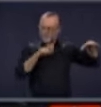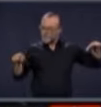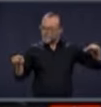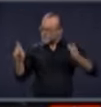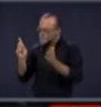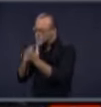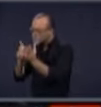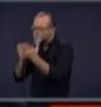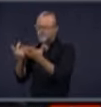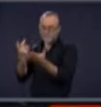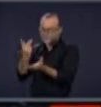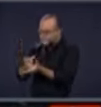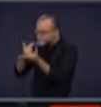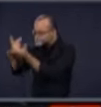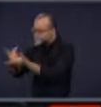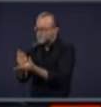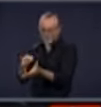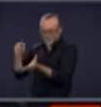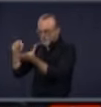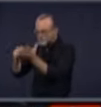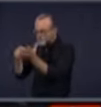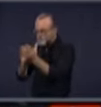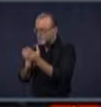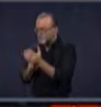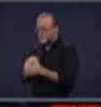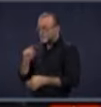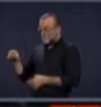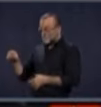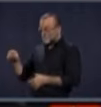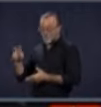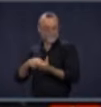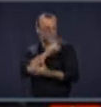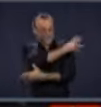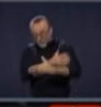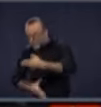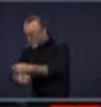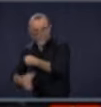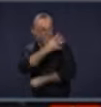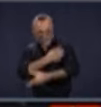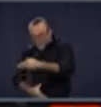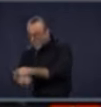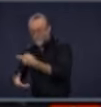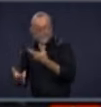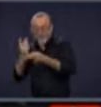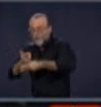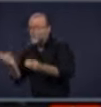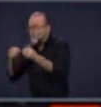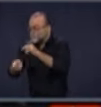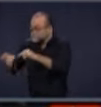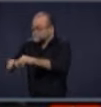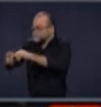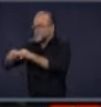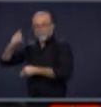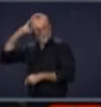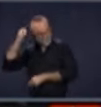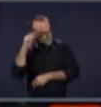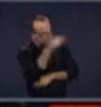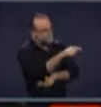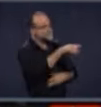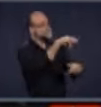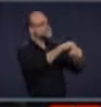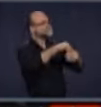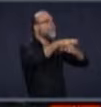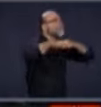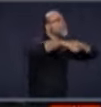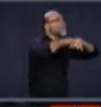l'infirmière, le médecin, le préposé aux bénéficiaires va devoir soigner plus de personnes parce que